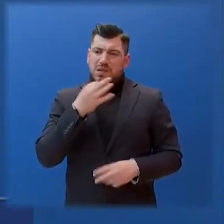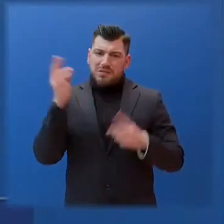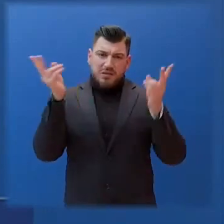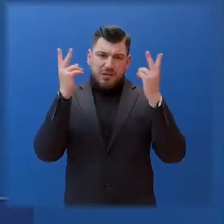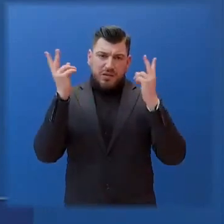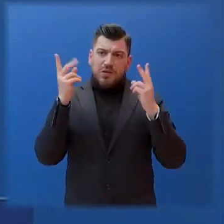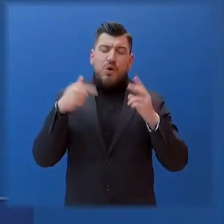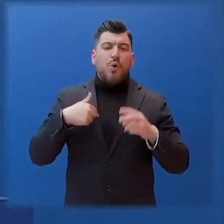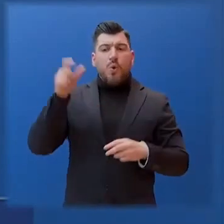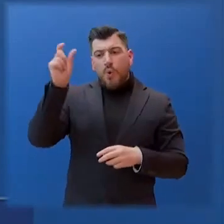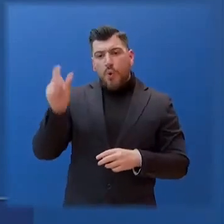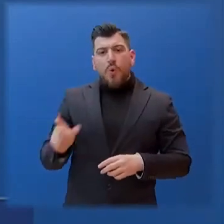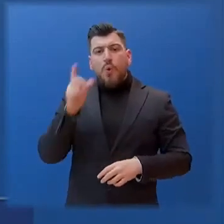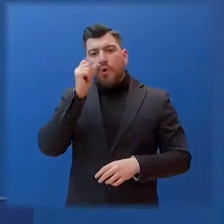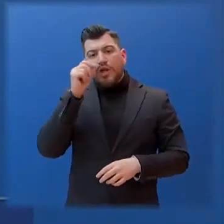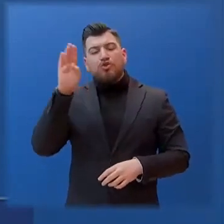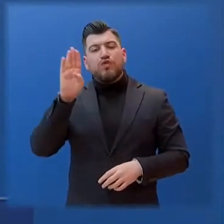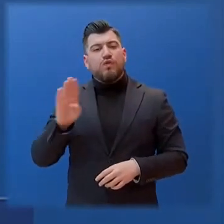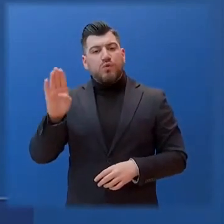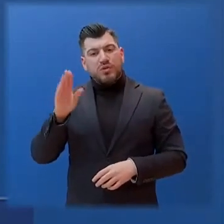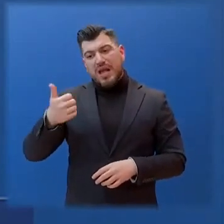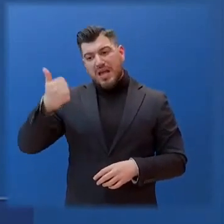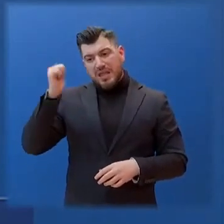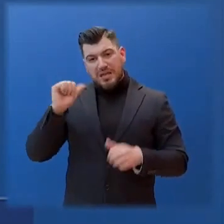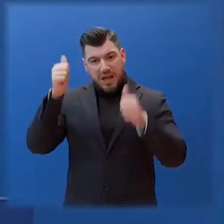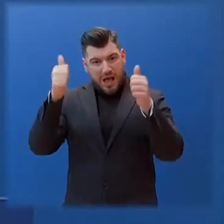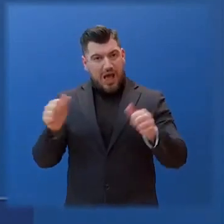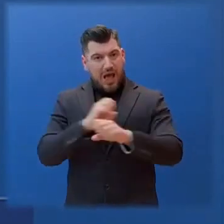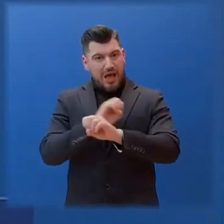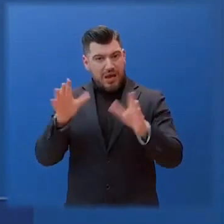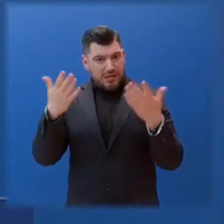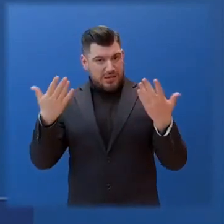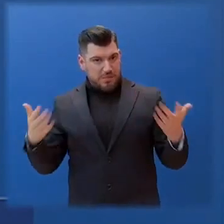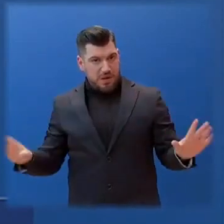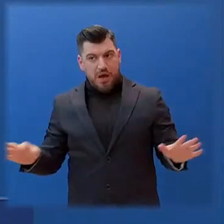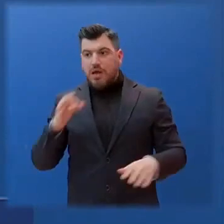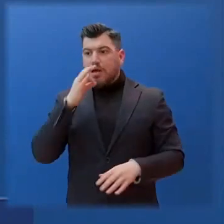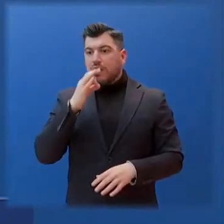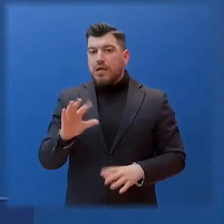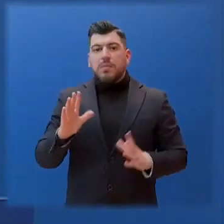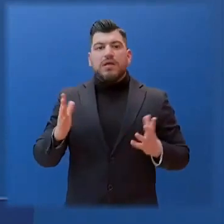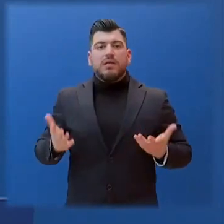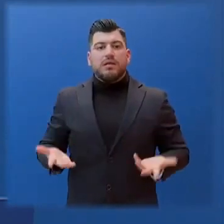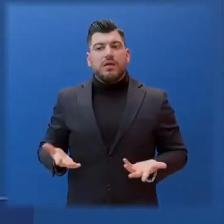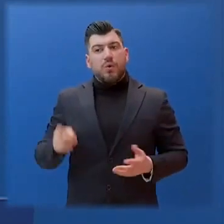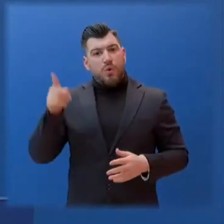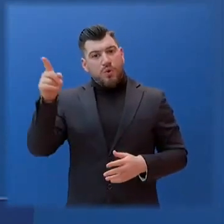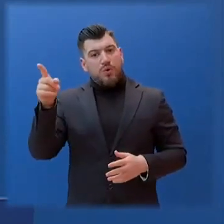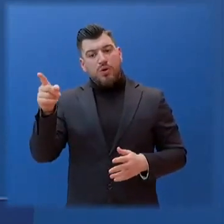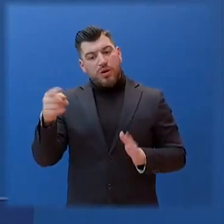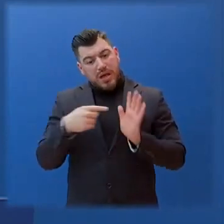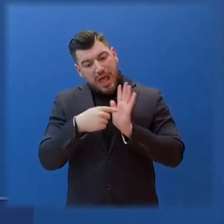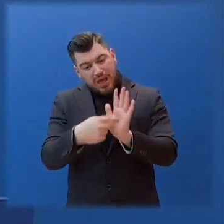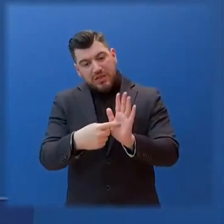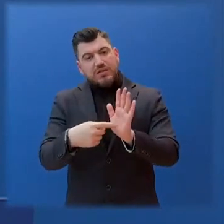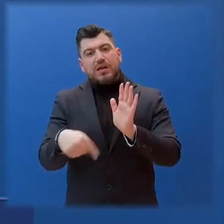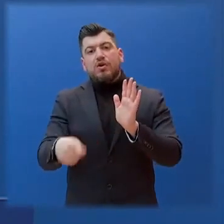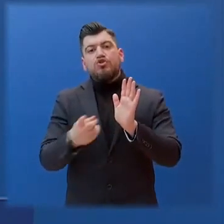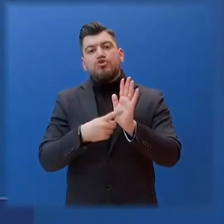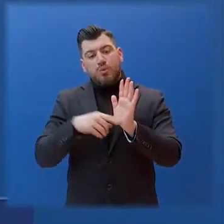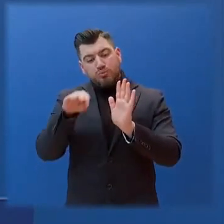χθεσινή του ανάρτηση έχει ξεκαθαρίσει τις νομοθετικές πρωτοβουλίες που ανέλαβε ο ίδιος για να αντιμετωπιστούν